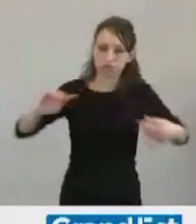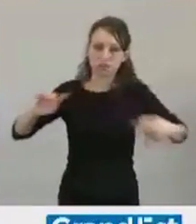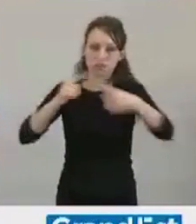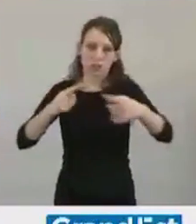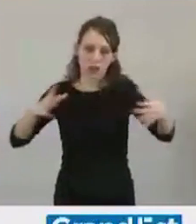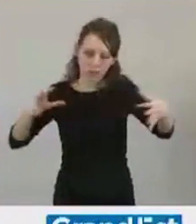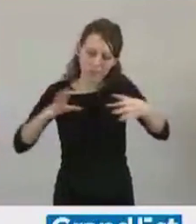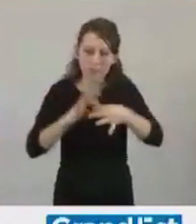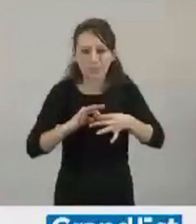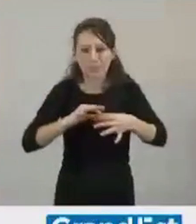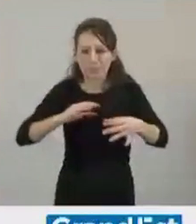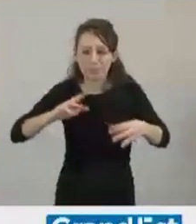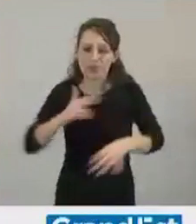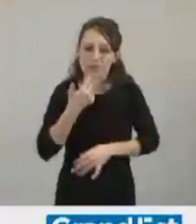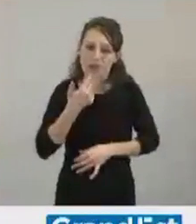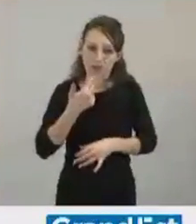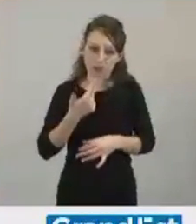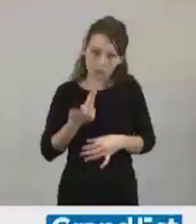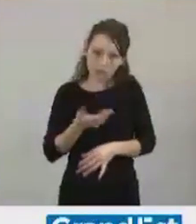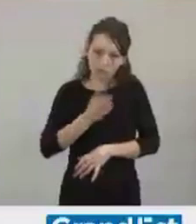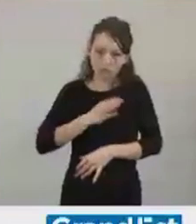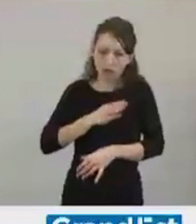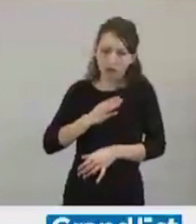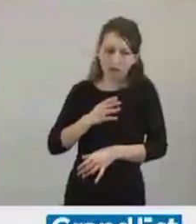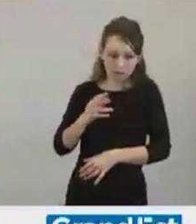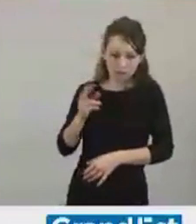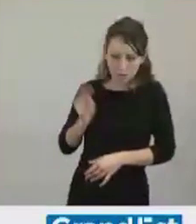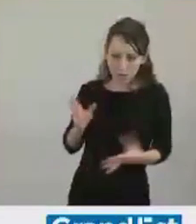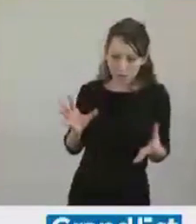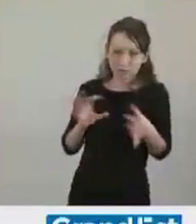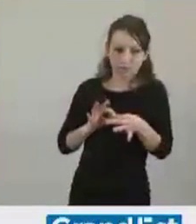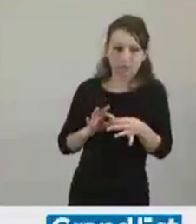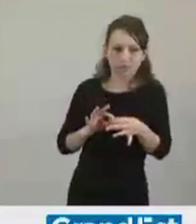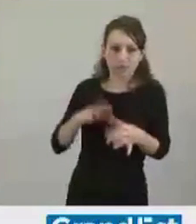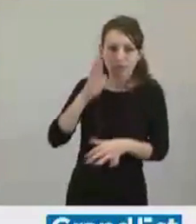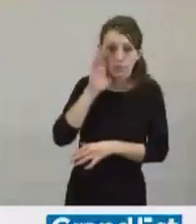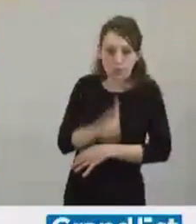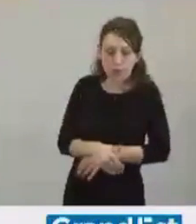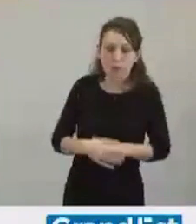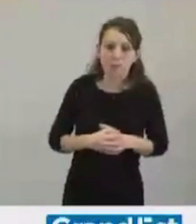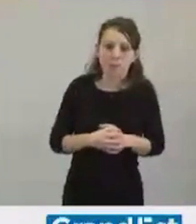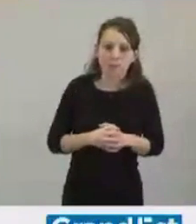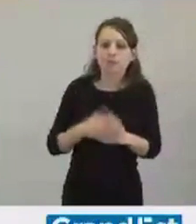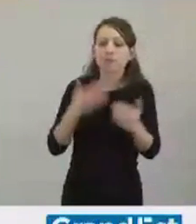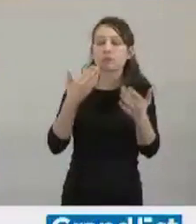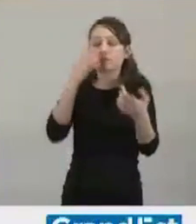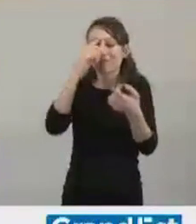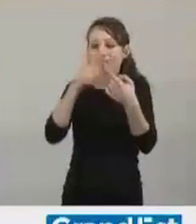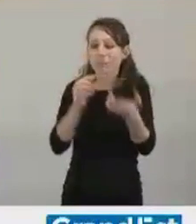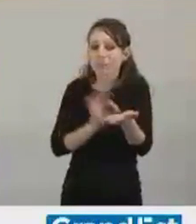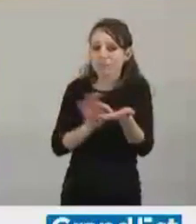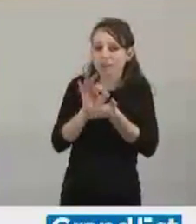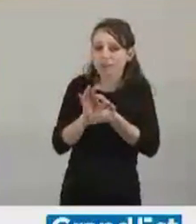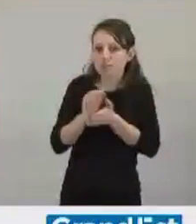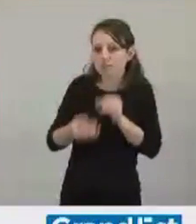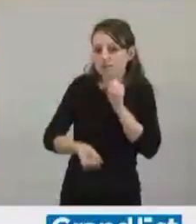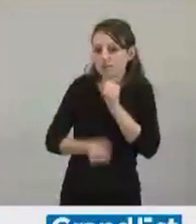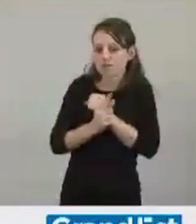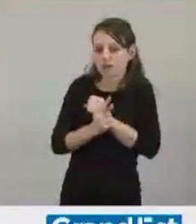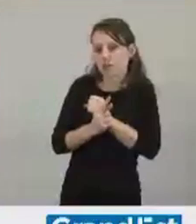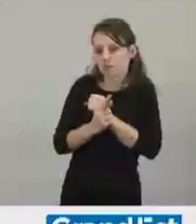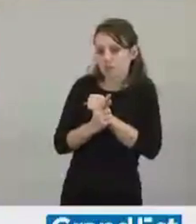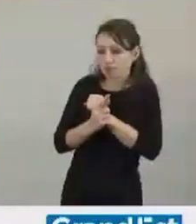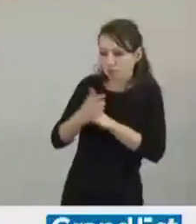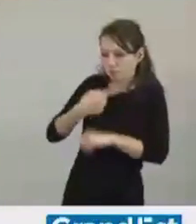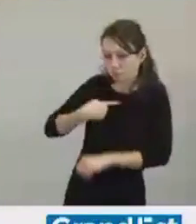développement économique, d'innovation et d'internationalisation. Donc je ne peux que saluer que cette stratégie de l'innovation puisse inscrire les grandes lignes,